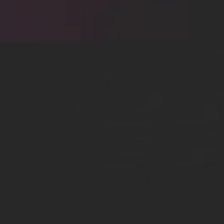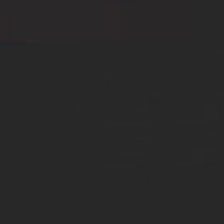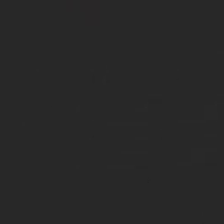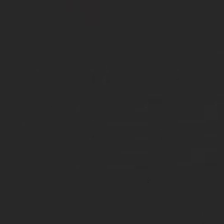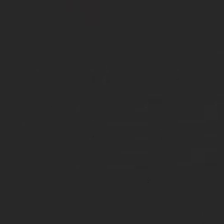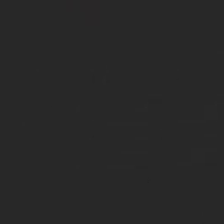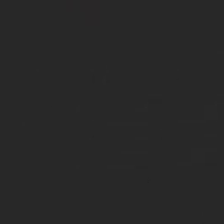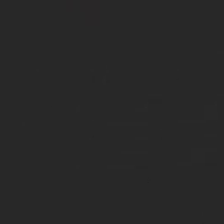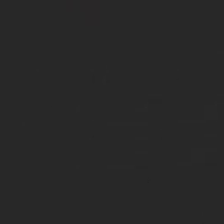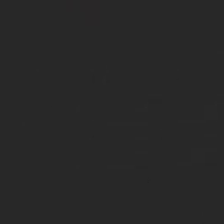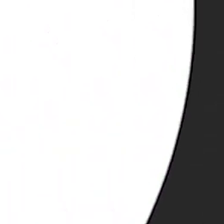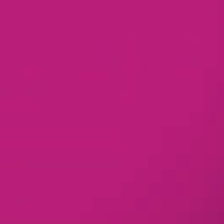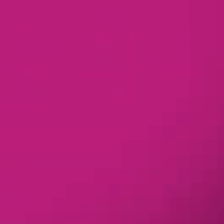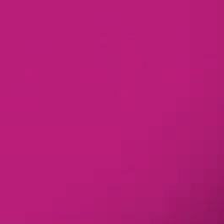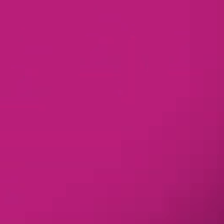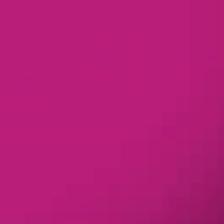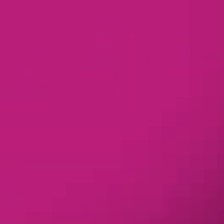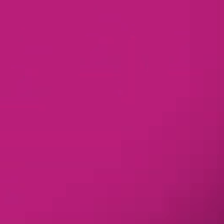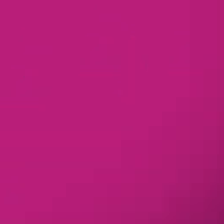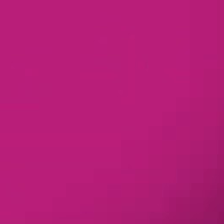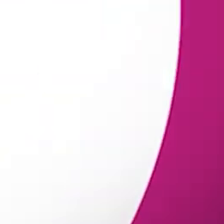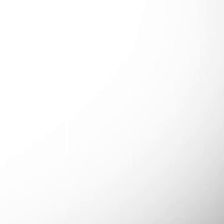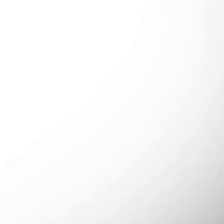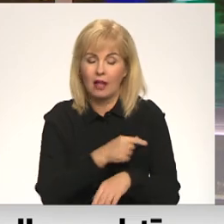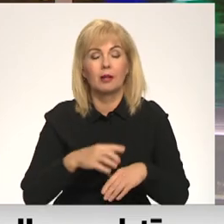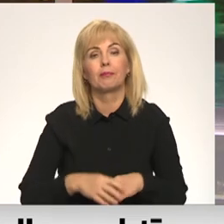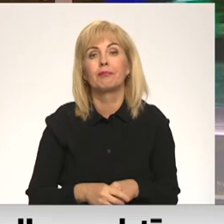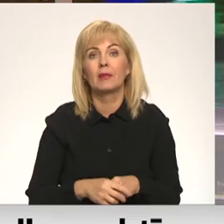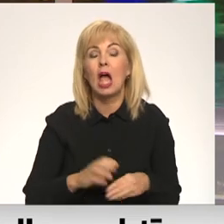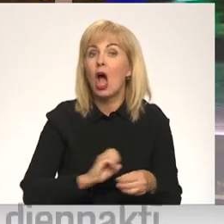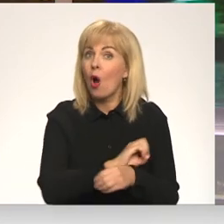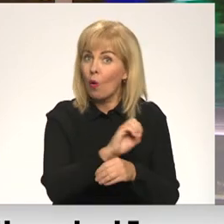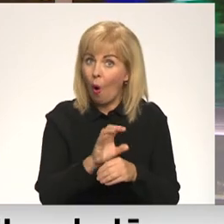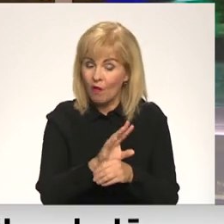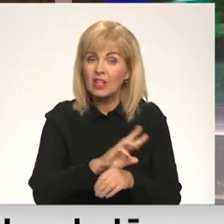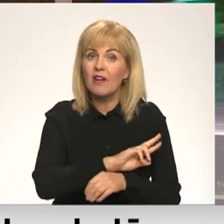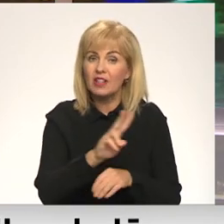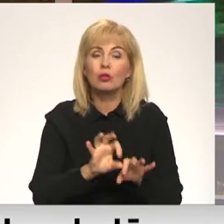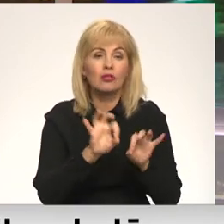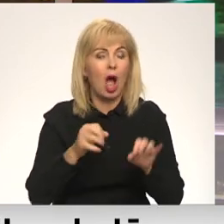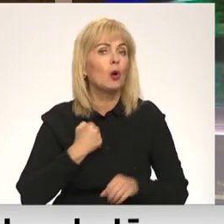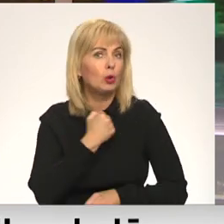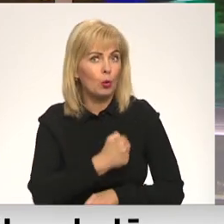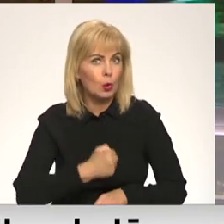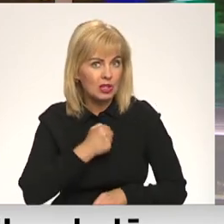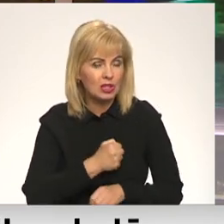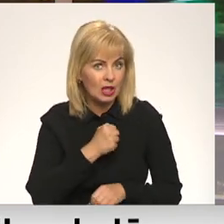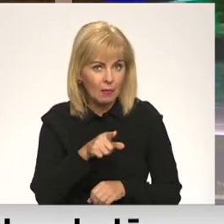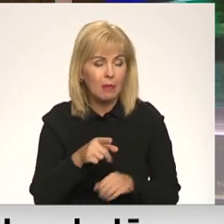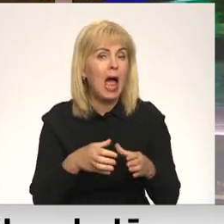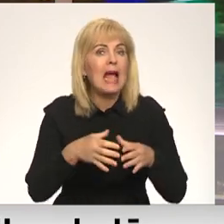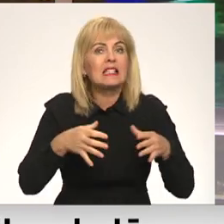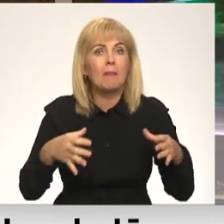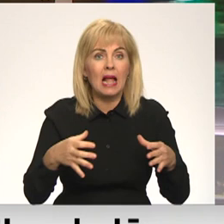Re, visi ēters ir te! Covid-19 vīrus sācis agresīvu